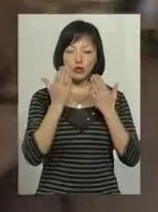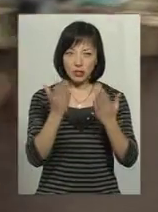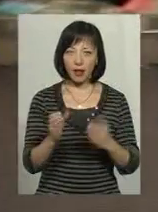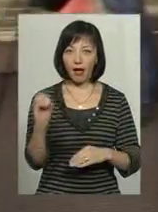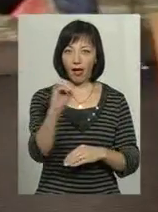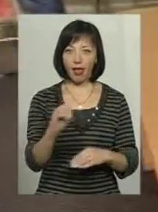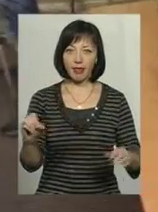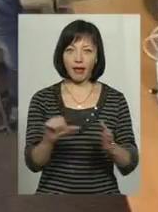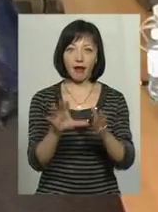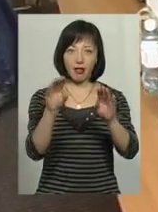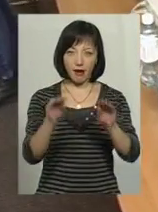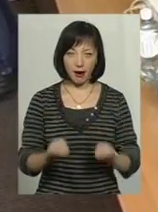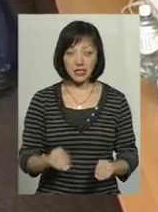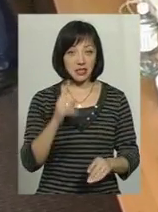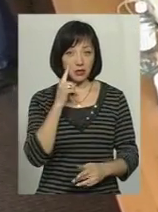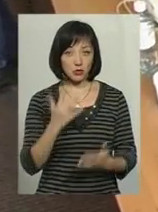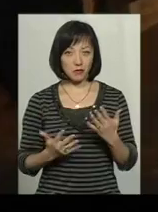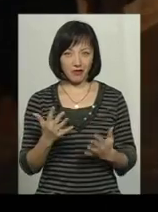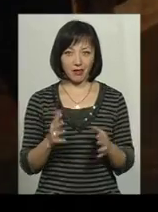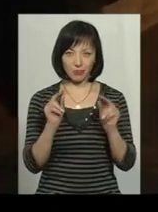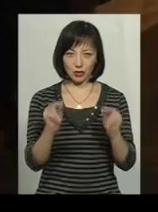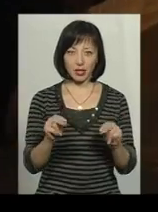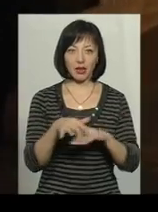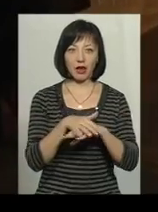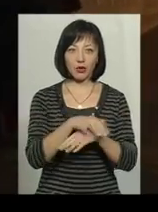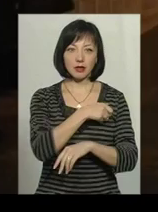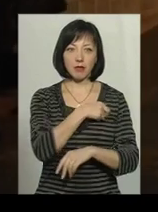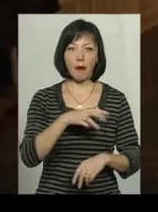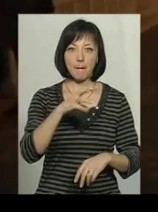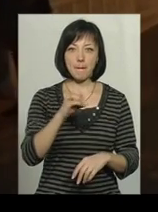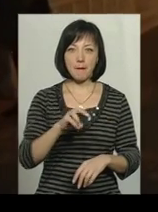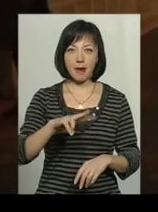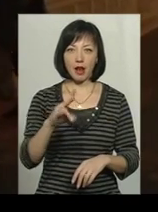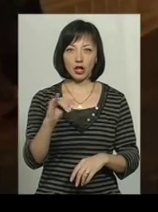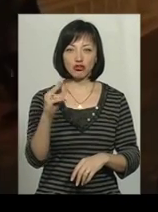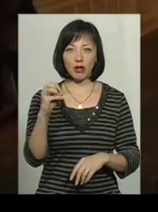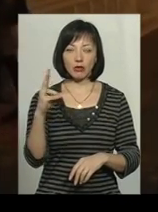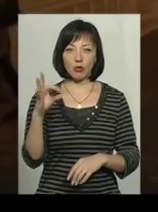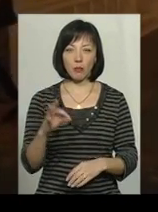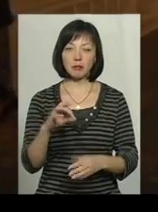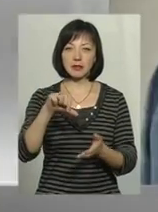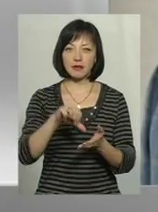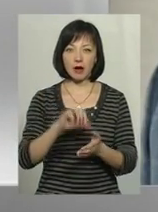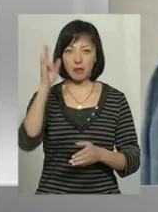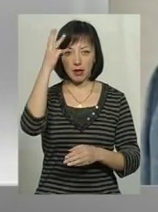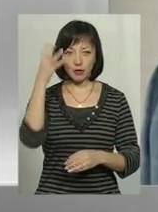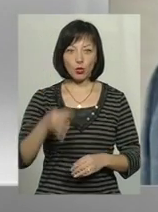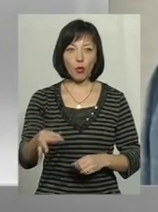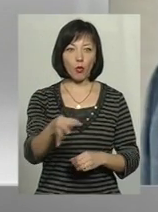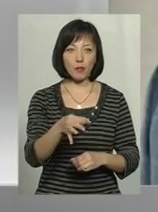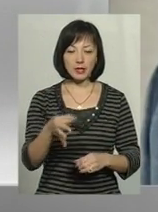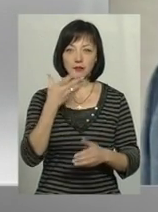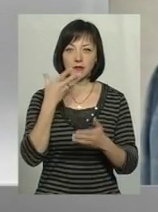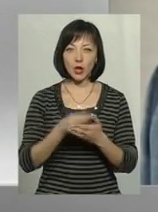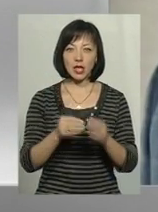-декларації і засумнівалися в їх правдивості. Народний депутат Володимир Мельниченко. Він представляє у Верховній Раді Хмельницьку область. У